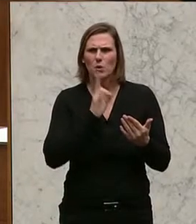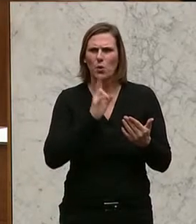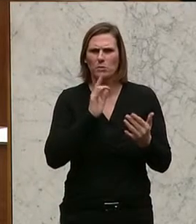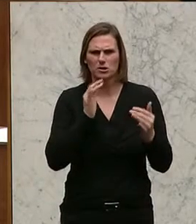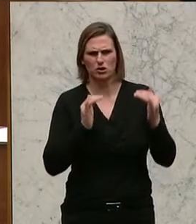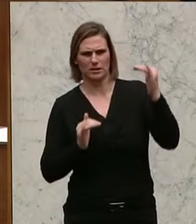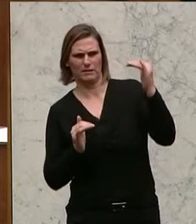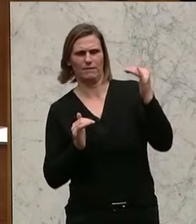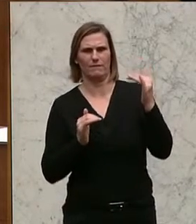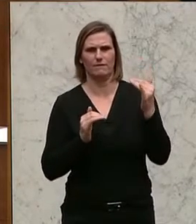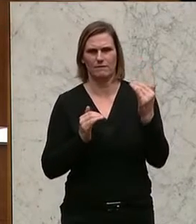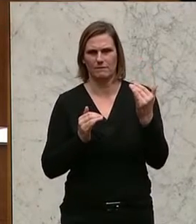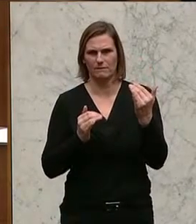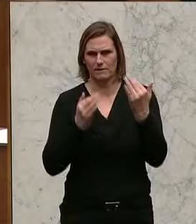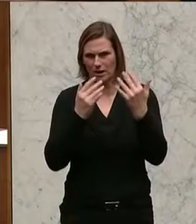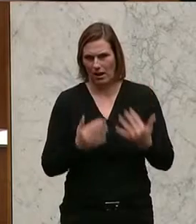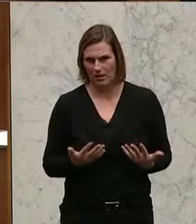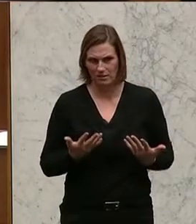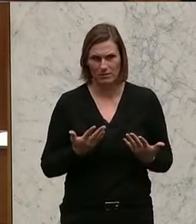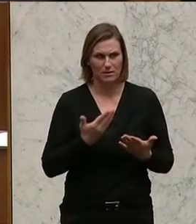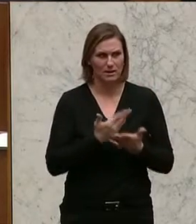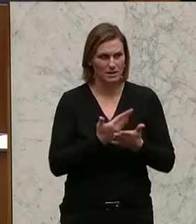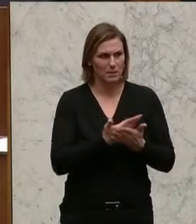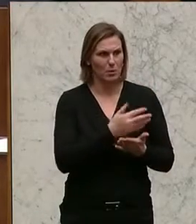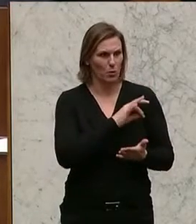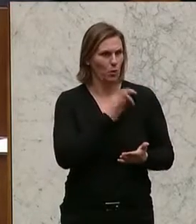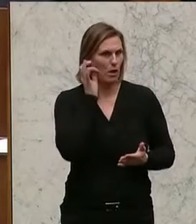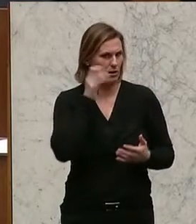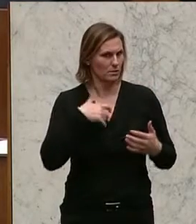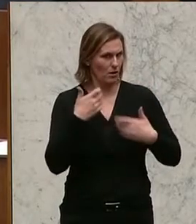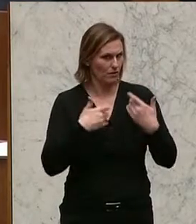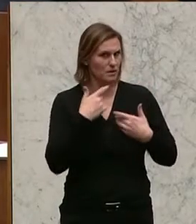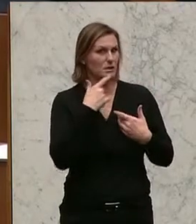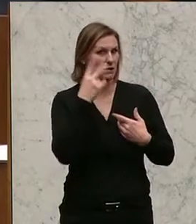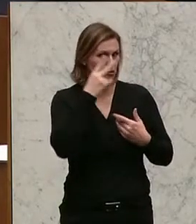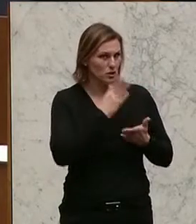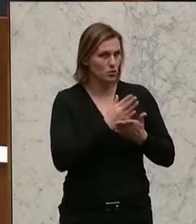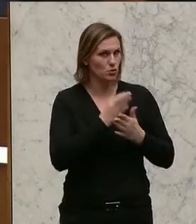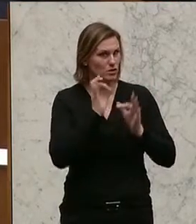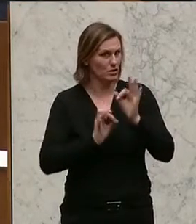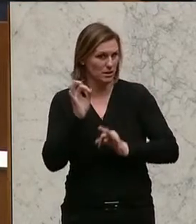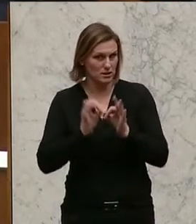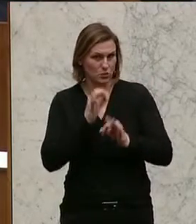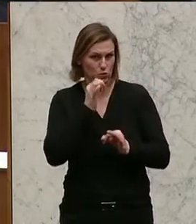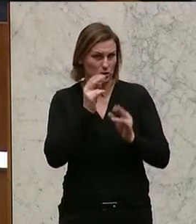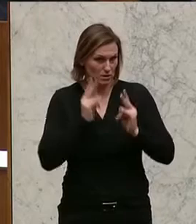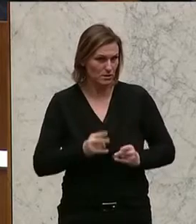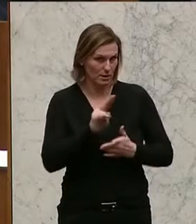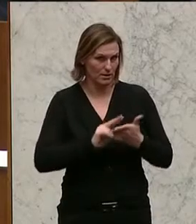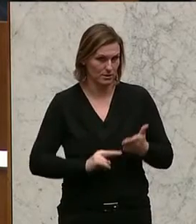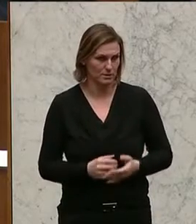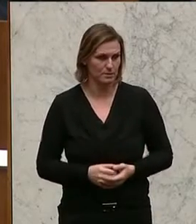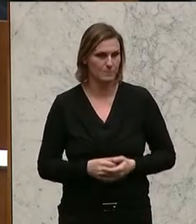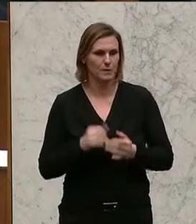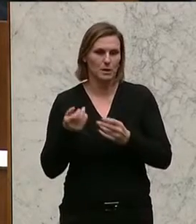Systemen. Aber, Frau Kollegin, ja, verstehe das schon. Sie wollen nur die Statistiken nicht korrekt darstellen und richtig lesen. Aber ich komme